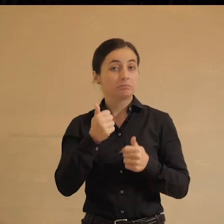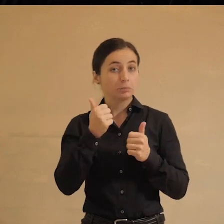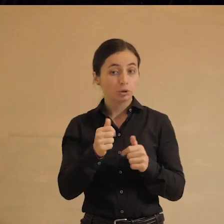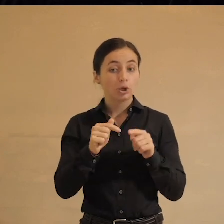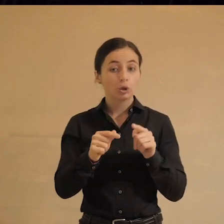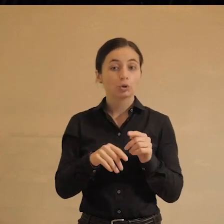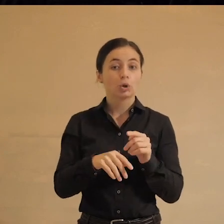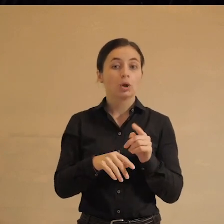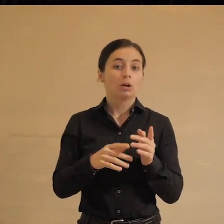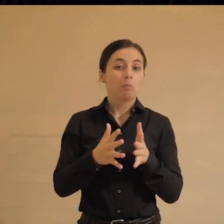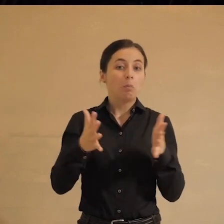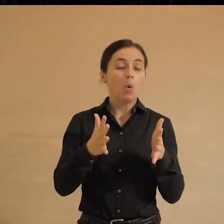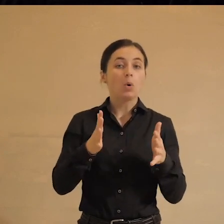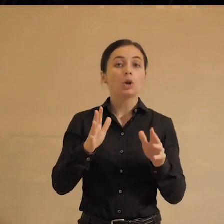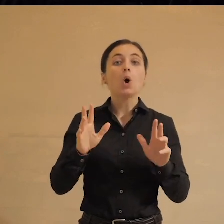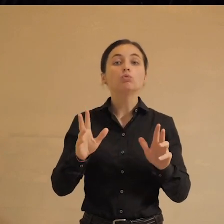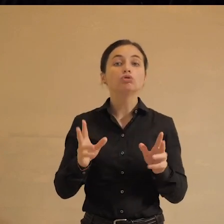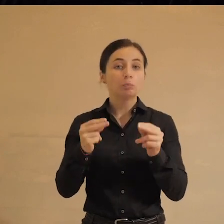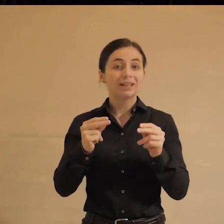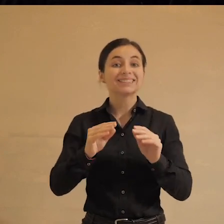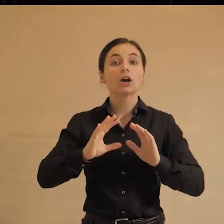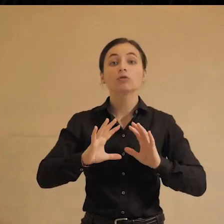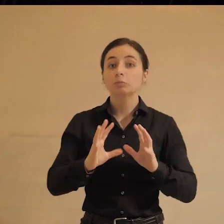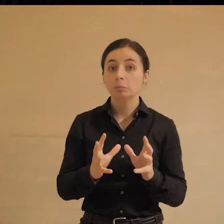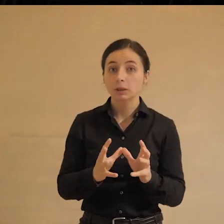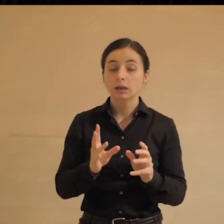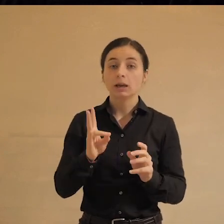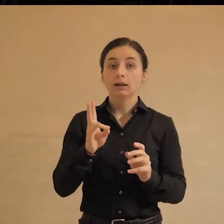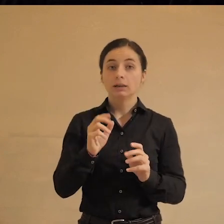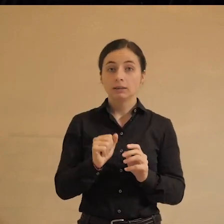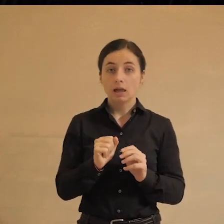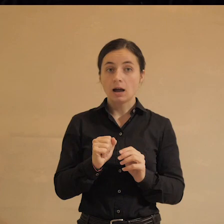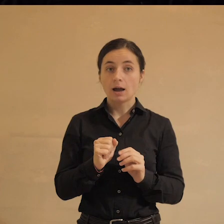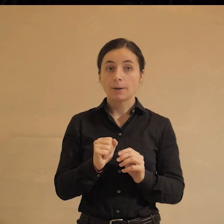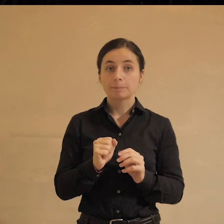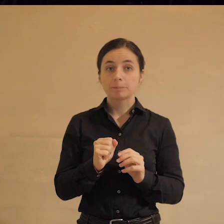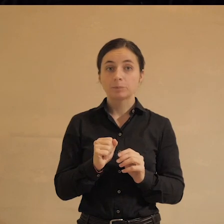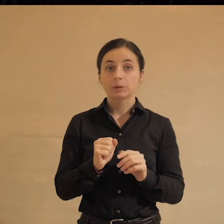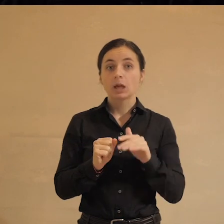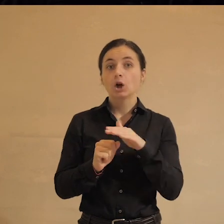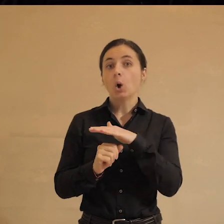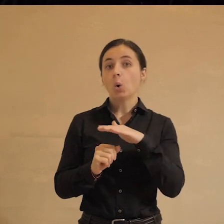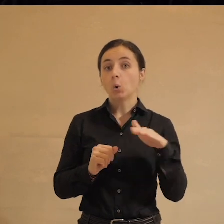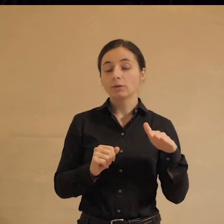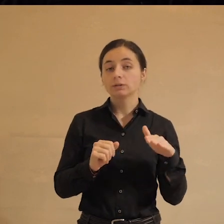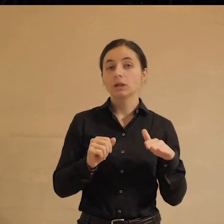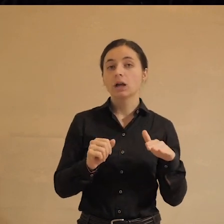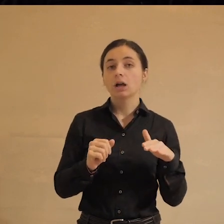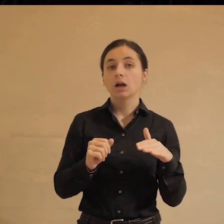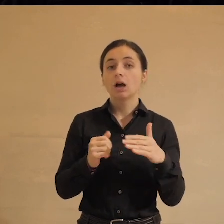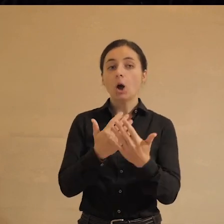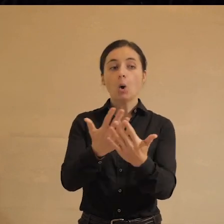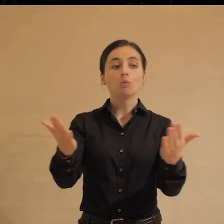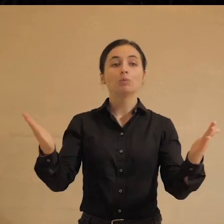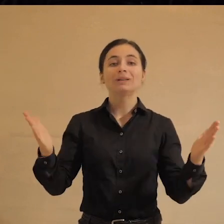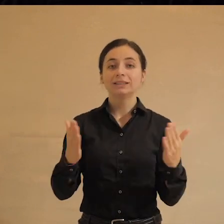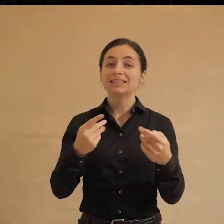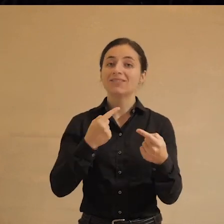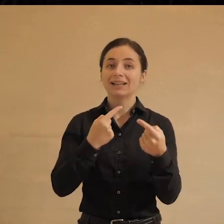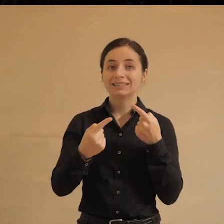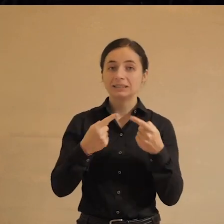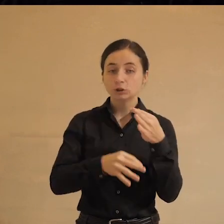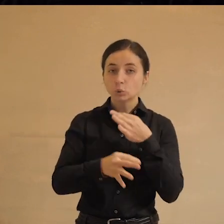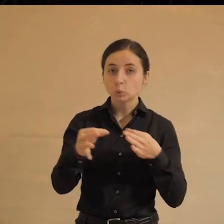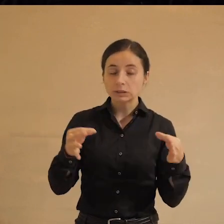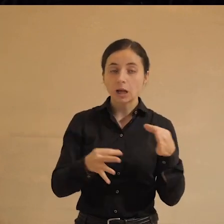считается одной из такой наиболее успешных в мире на, так сказать, на уровне публичного дискурса, на